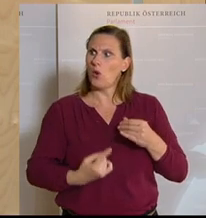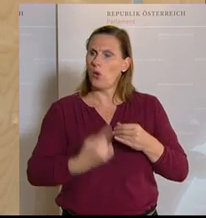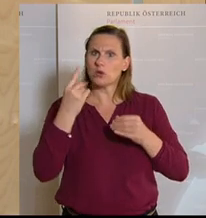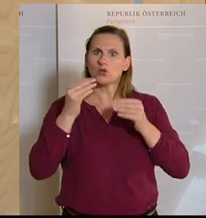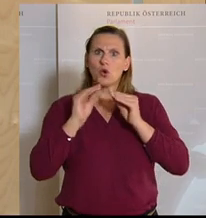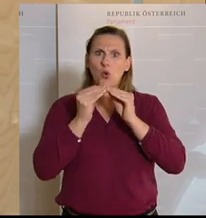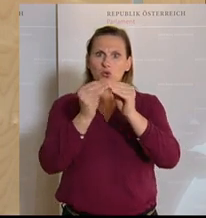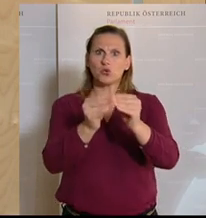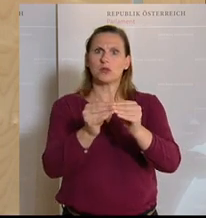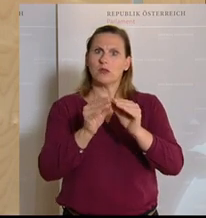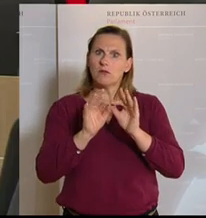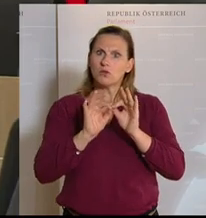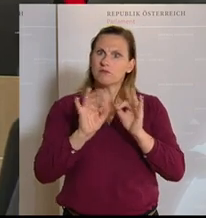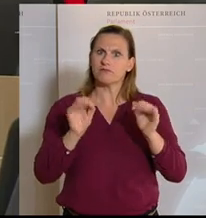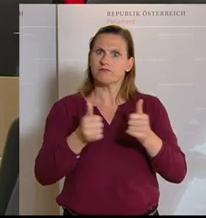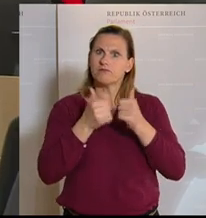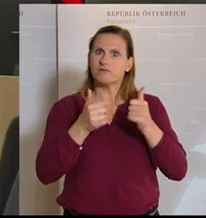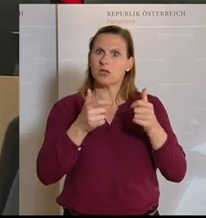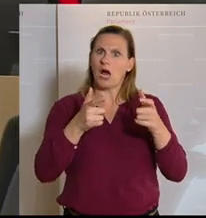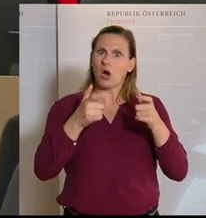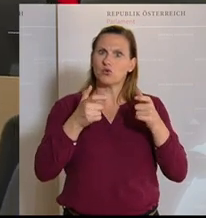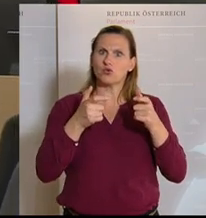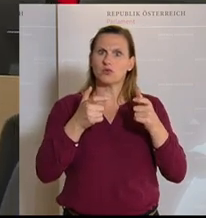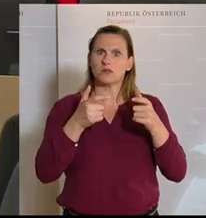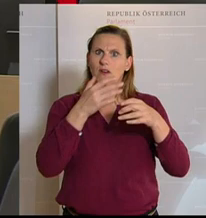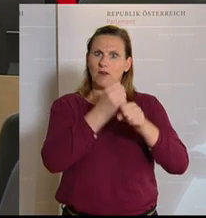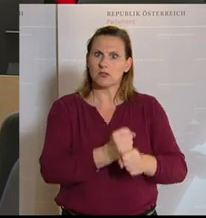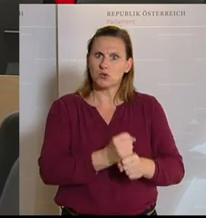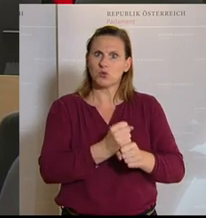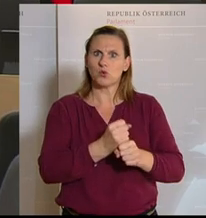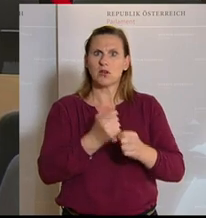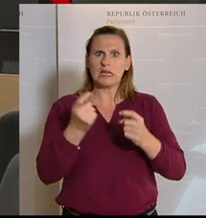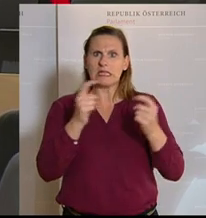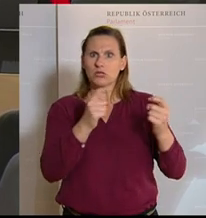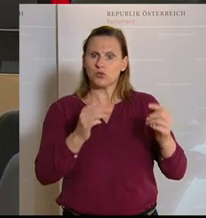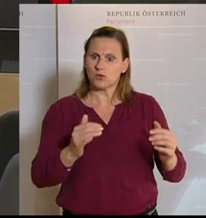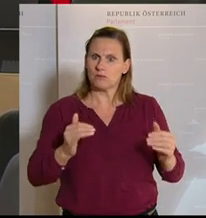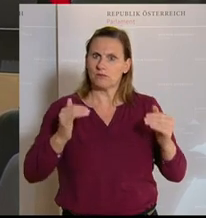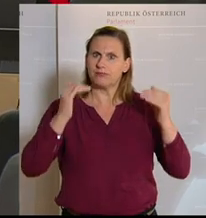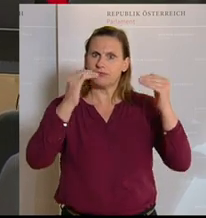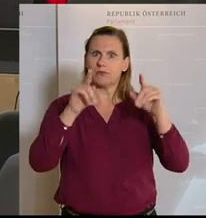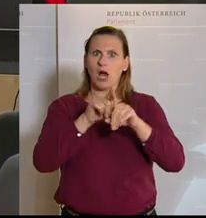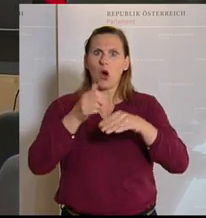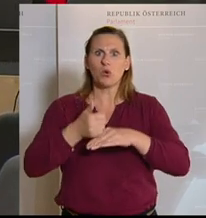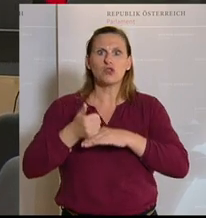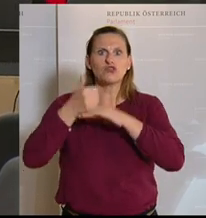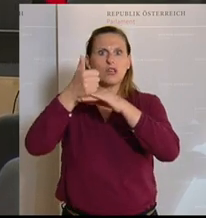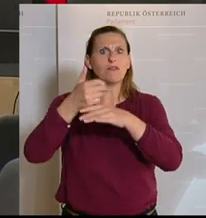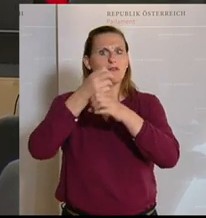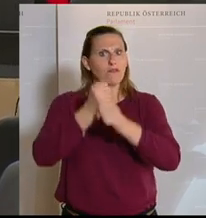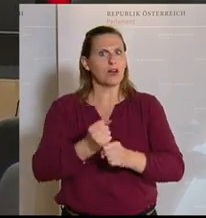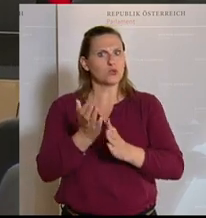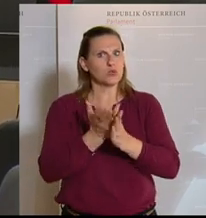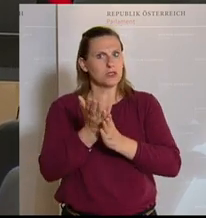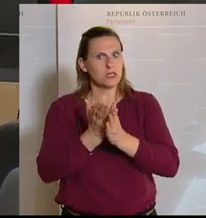konstruktiven Verfassungsausschuss, eine Debatte auf sehr hohem Niveau unter Beiziehung auch des Chefs des Verfassungsdienstes.